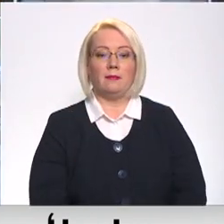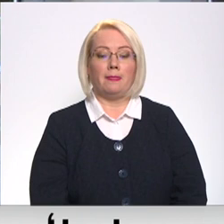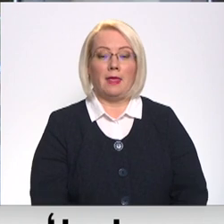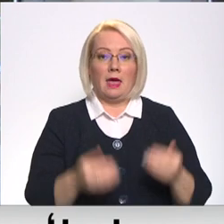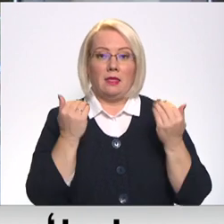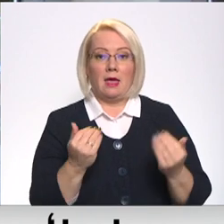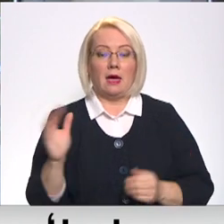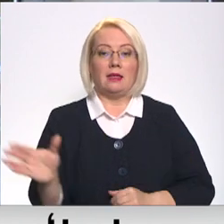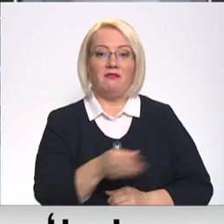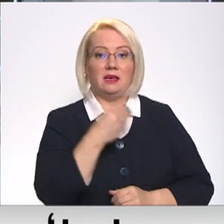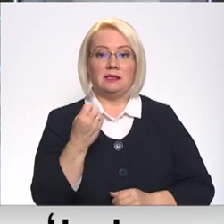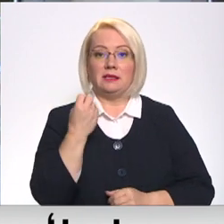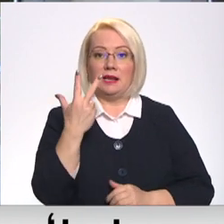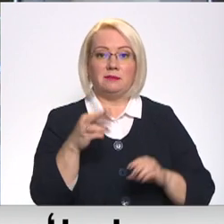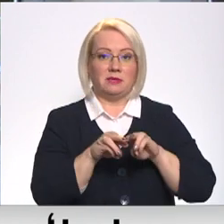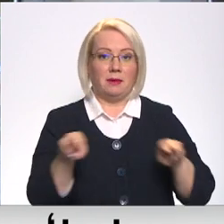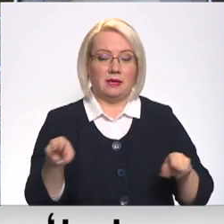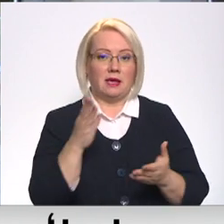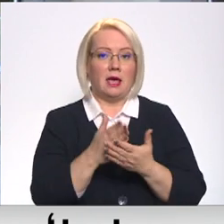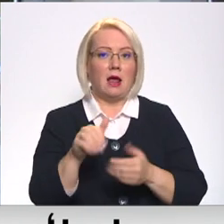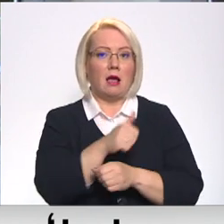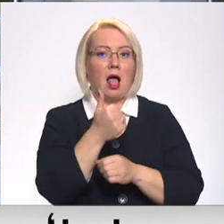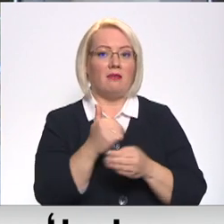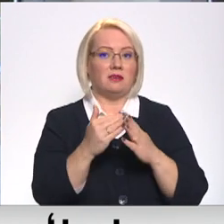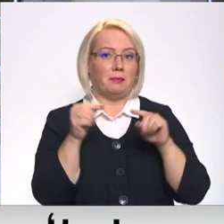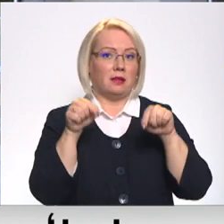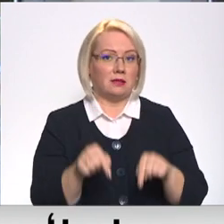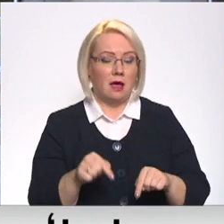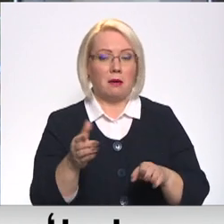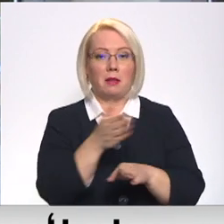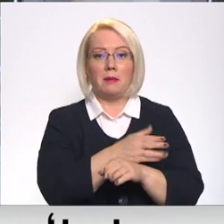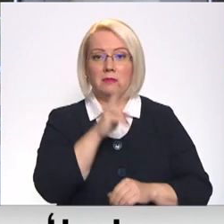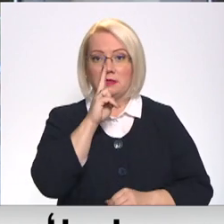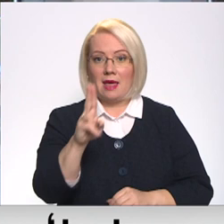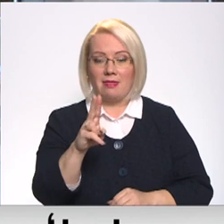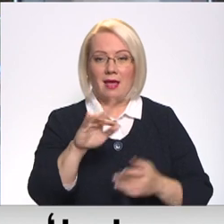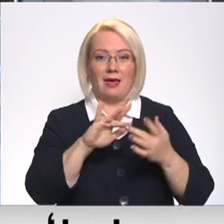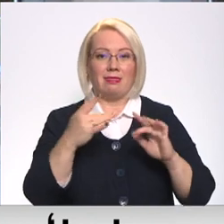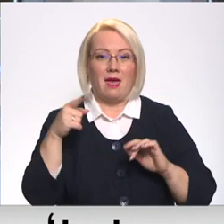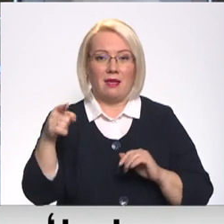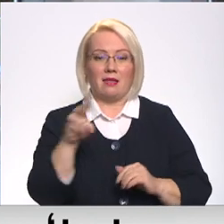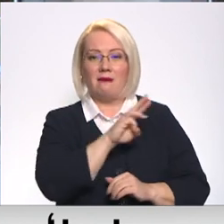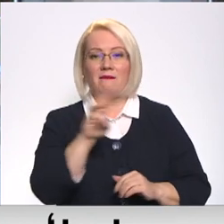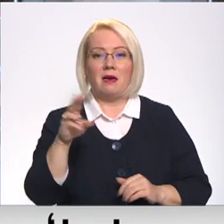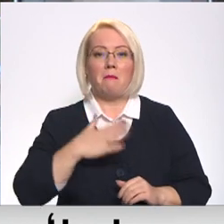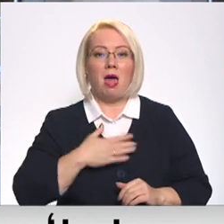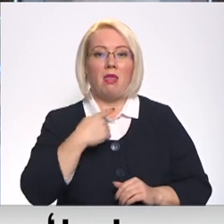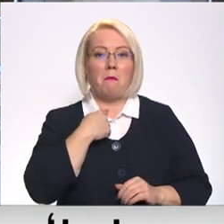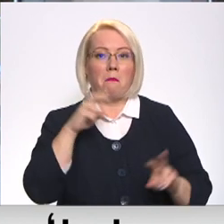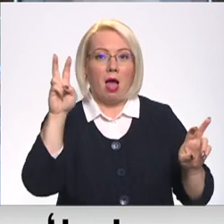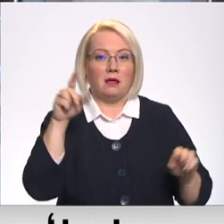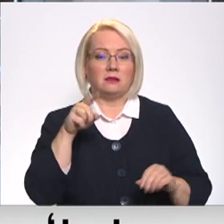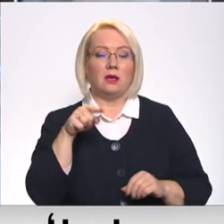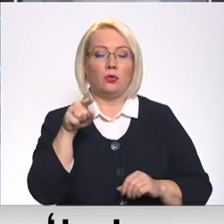Pašlaik visas 13 ministrijas atrodas Gaules pilsētā, bet pirms nedēļas portālā mana balss uzsākta parakstu vākšanu, lai turp